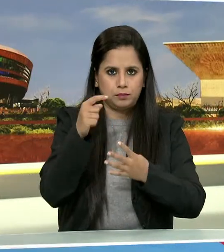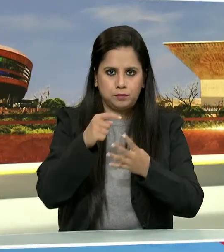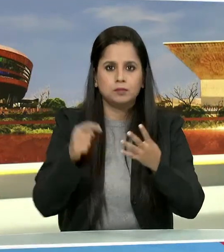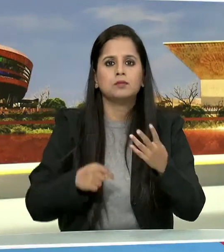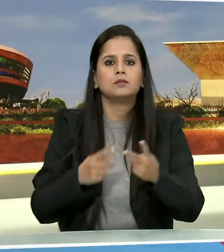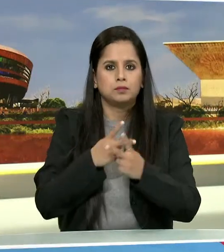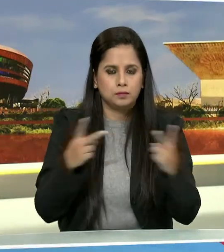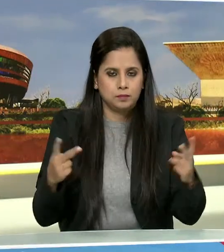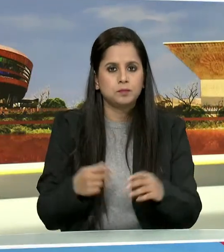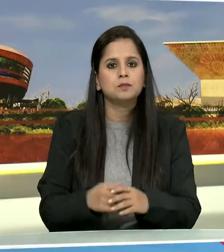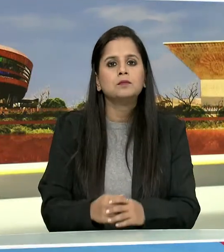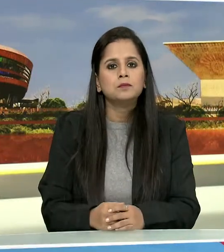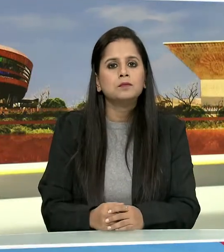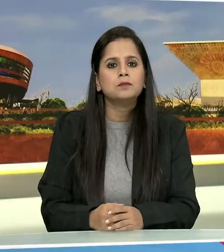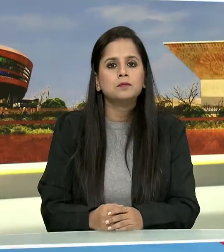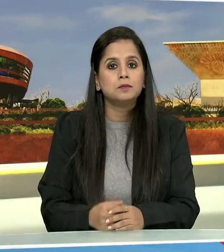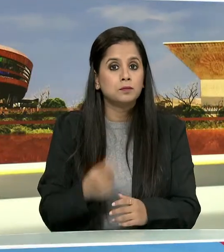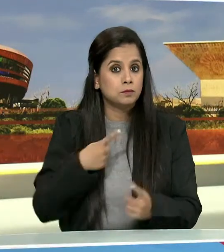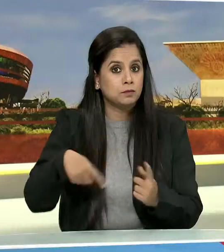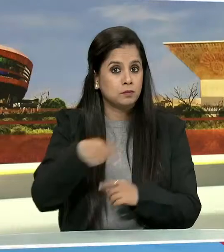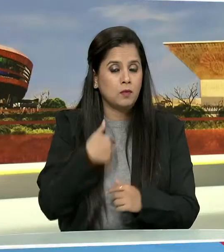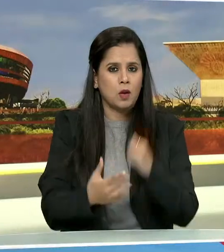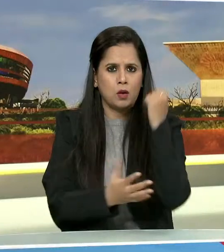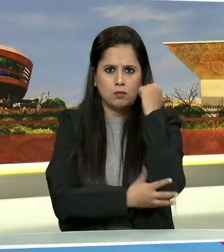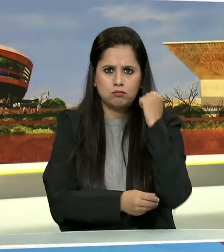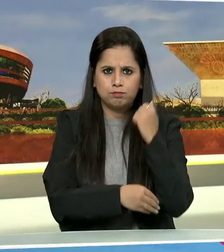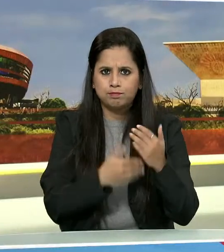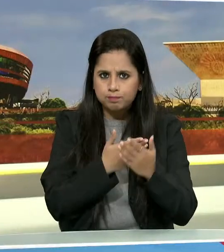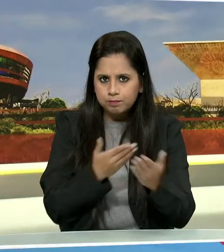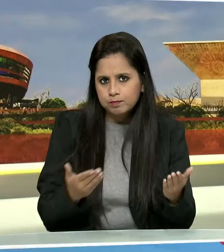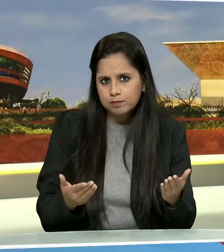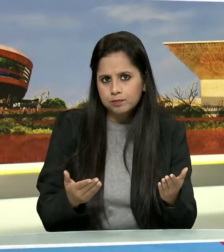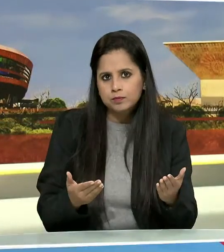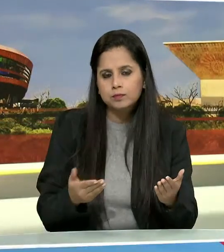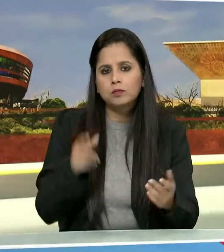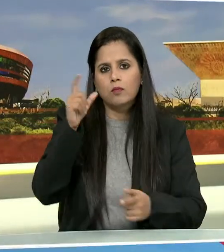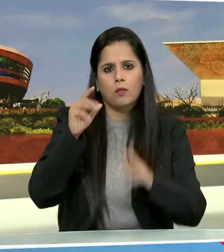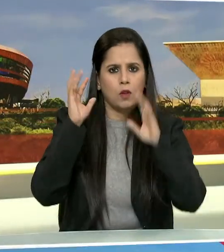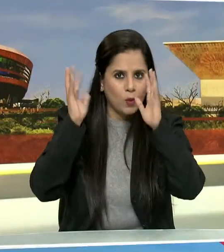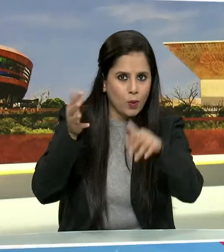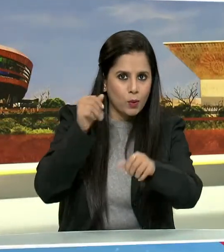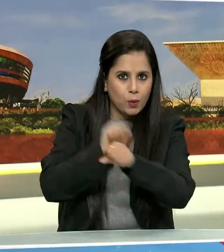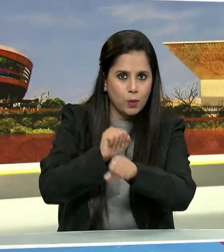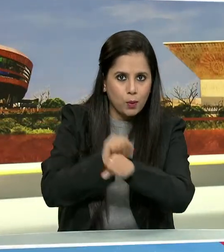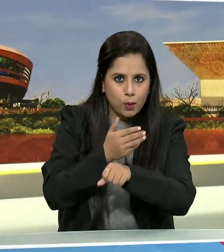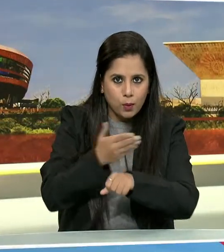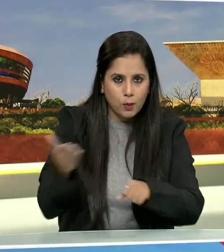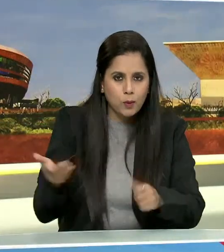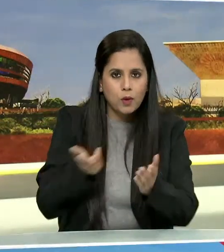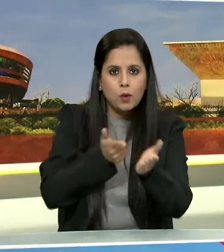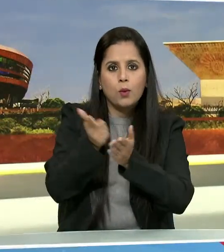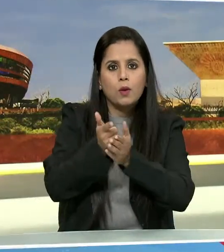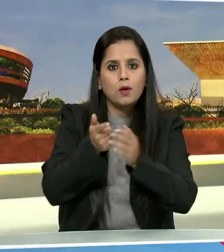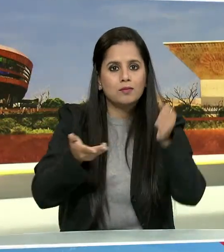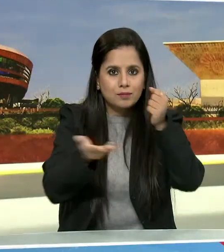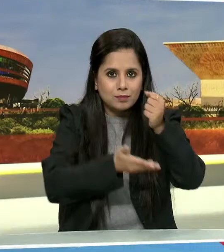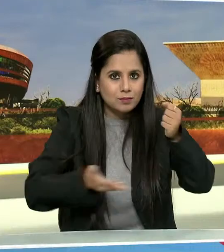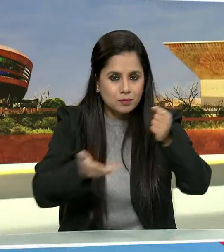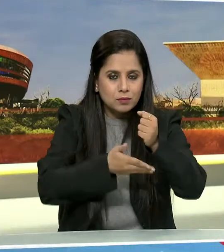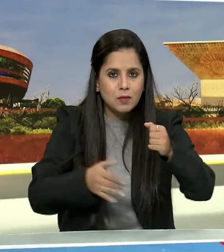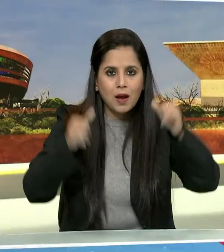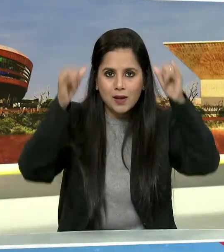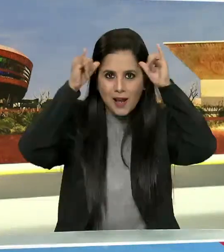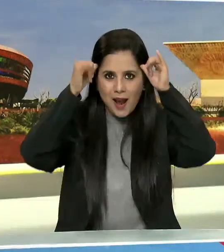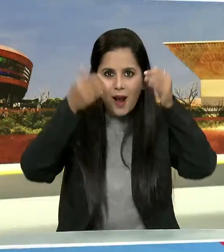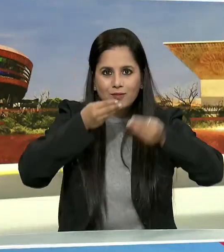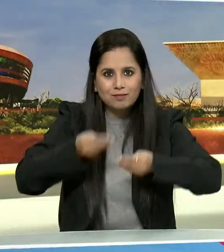इसमें हमारे गरीब, स्रमीक, किशाम, पशुपालक,